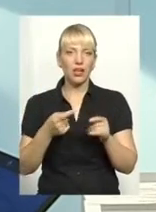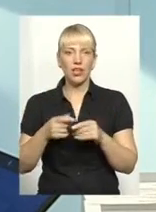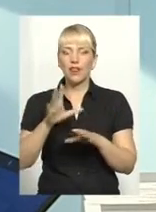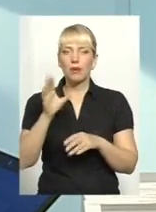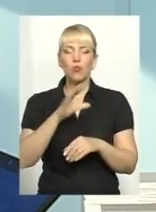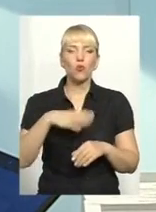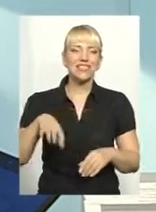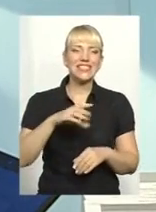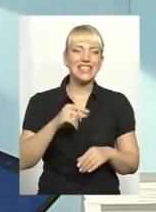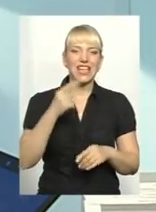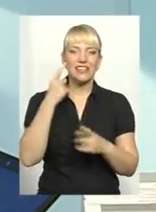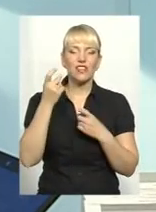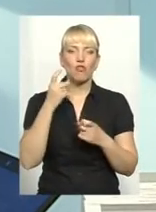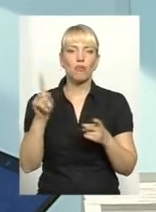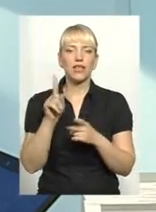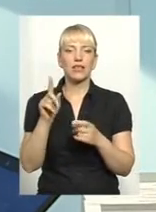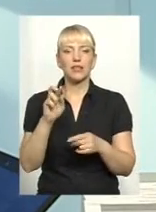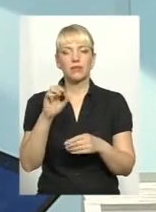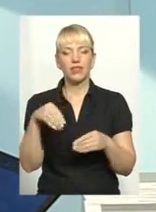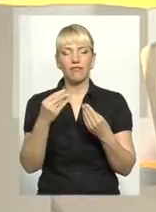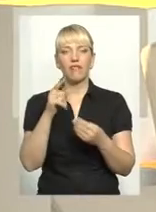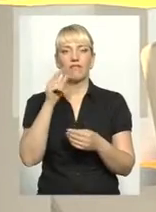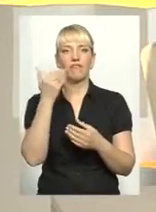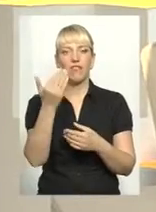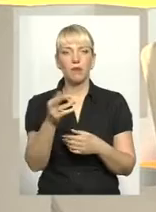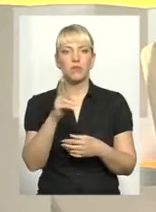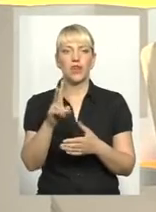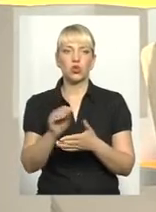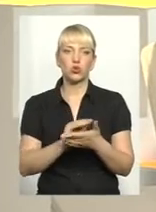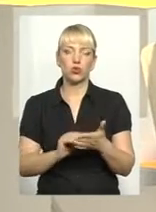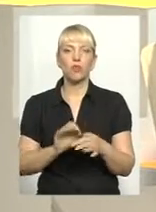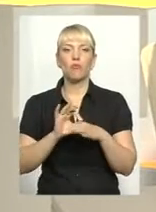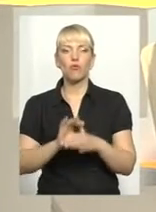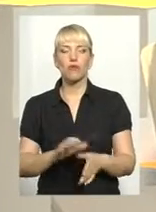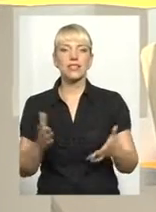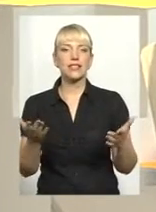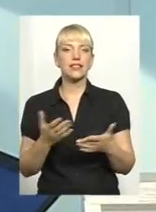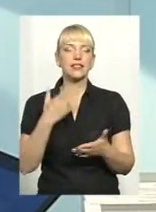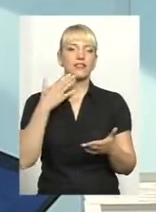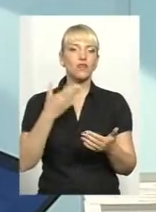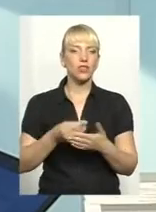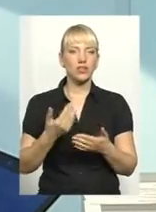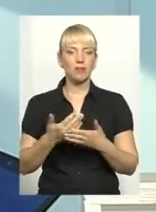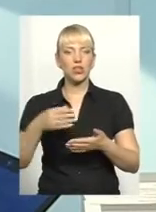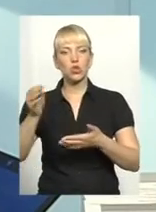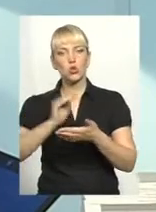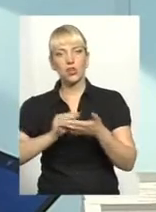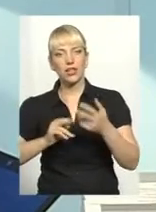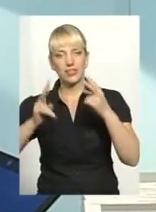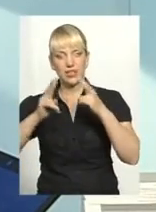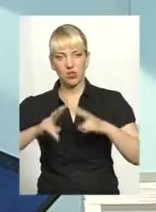інформації, який би давав, наприклад, вам, як журналістам, провести якесь своє журналістське розслідування.